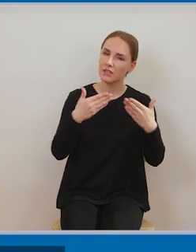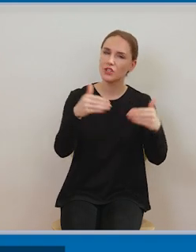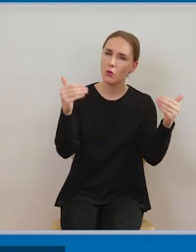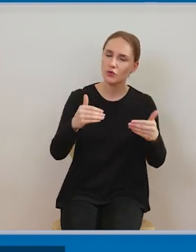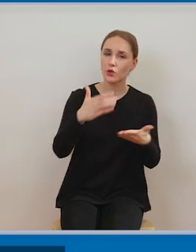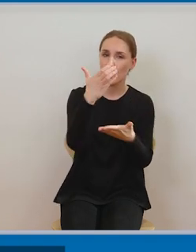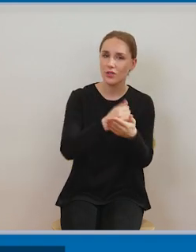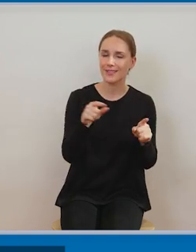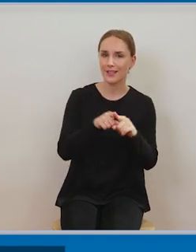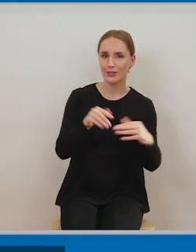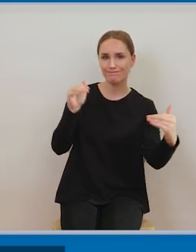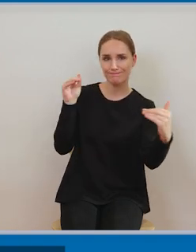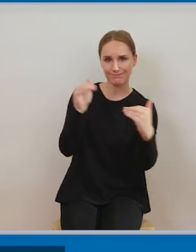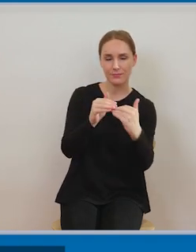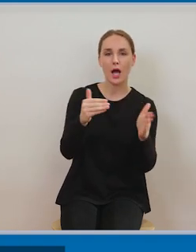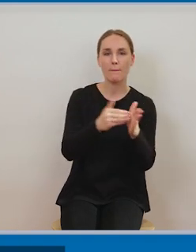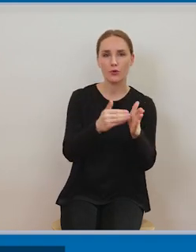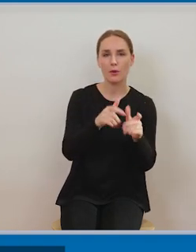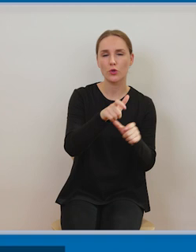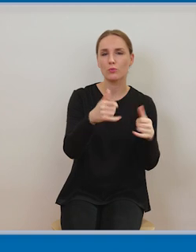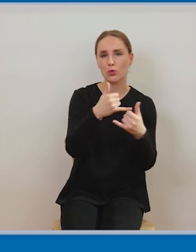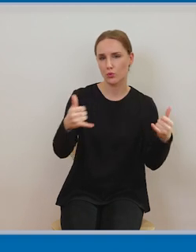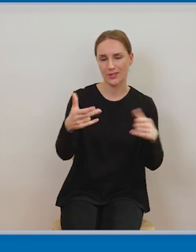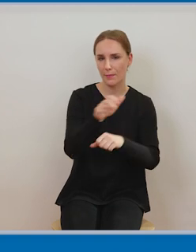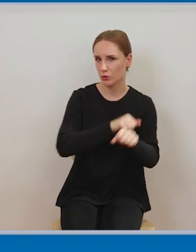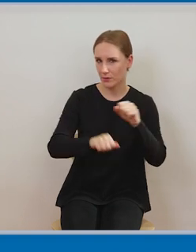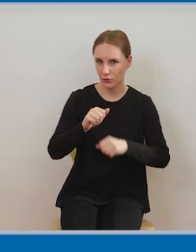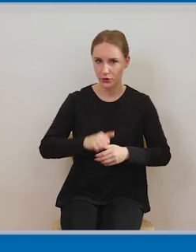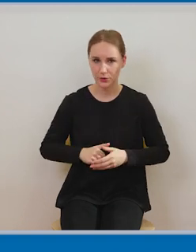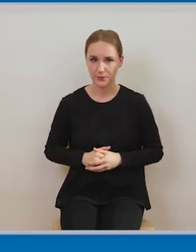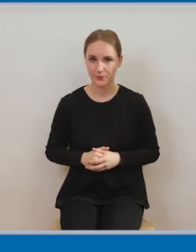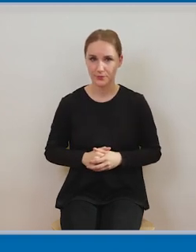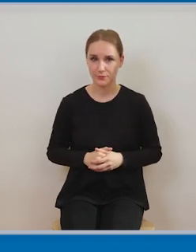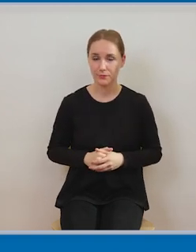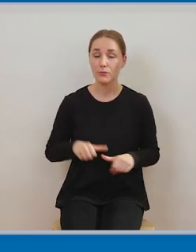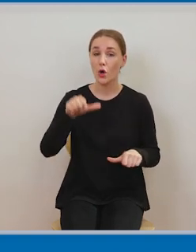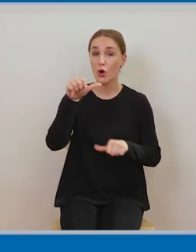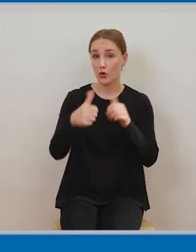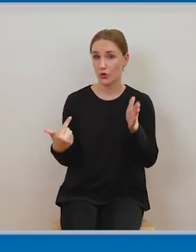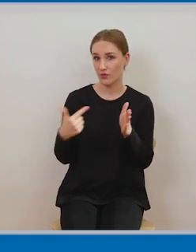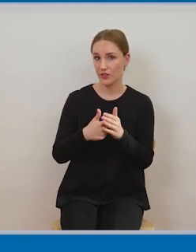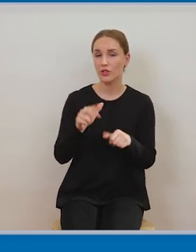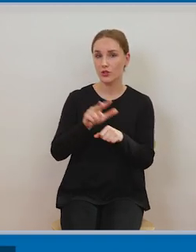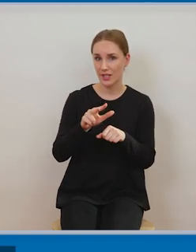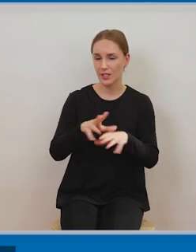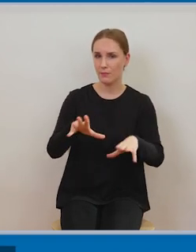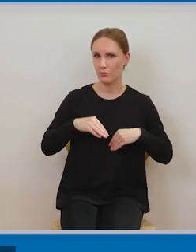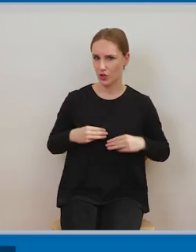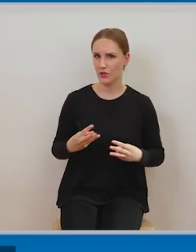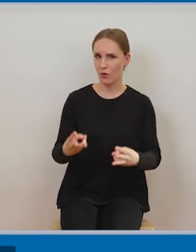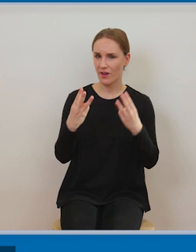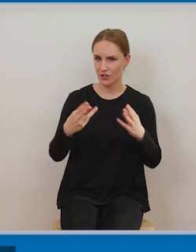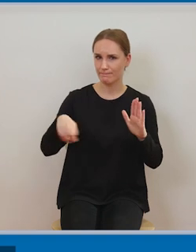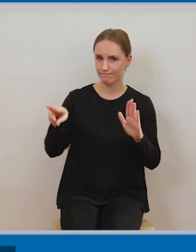przyjęto bardzo ważny traktat Światowej Organizacji Własności Intelektualnej, traktat podpisany w Marrakeszu, dlatego też potocznie określany jako traktat